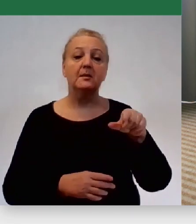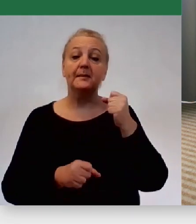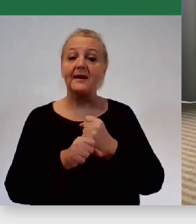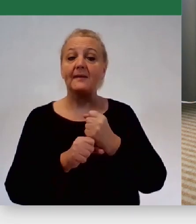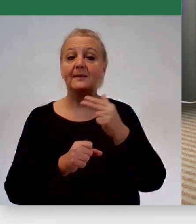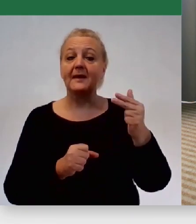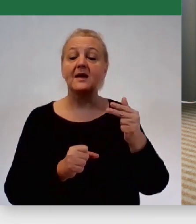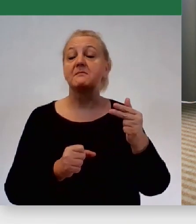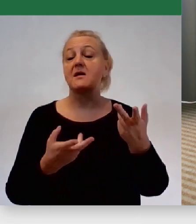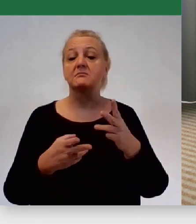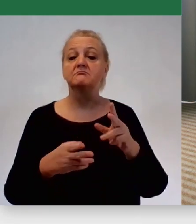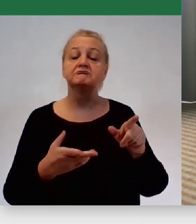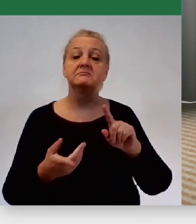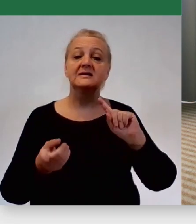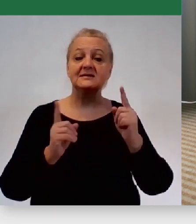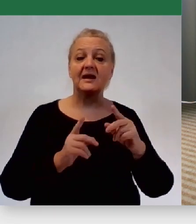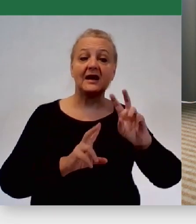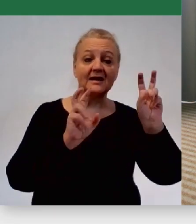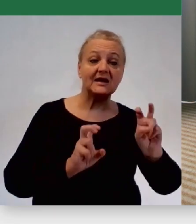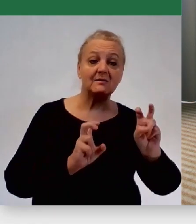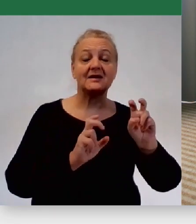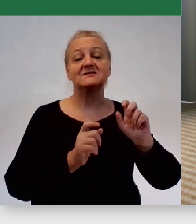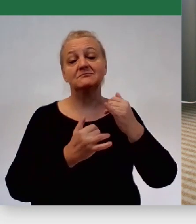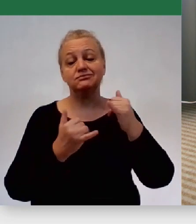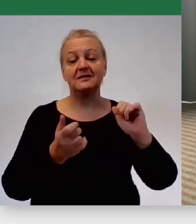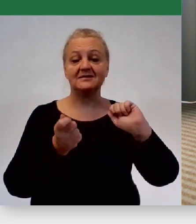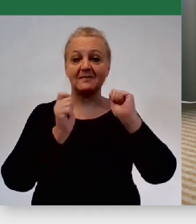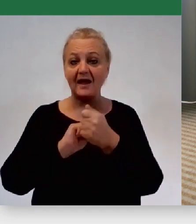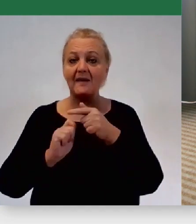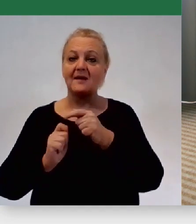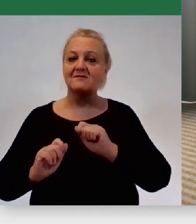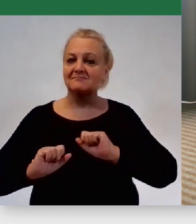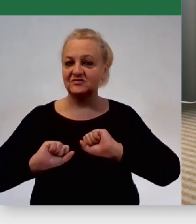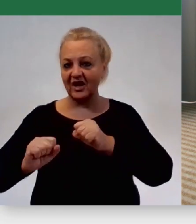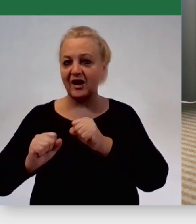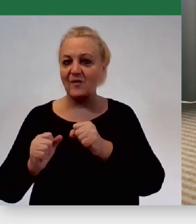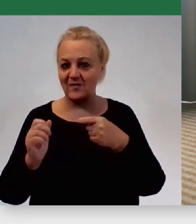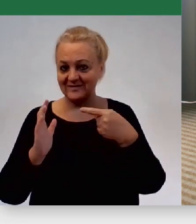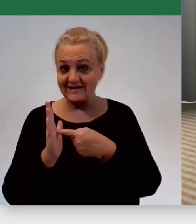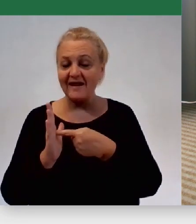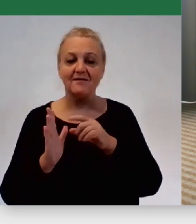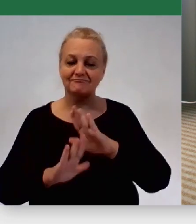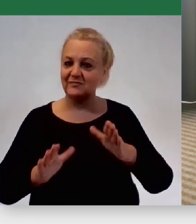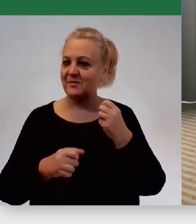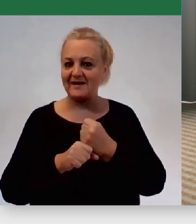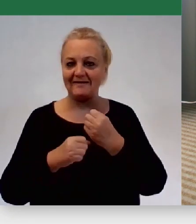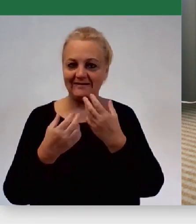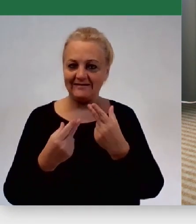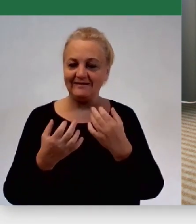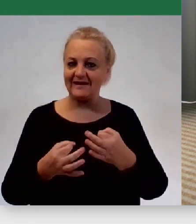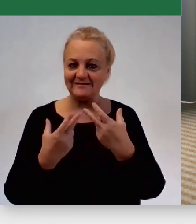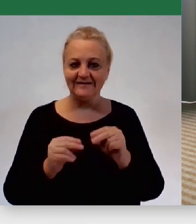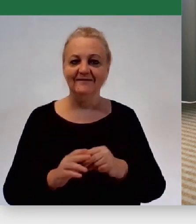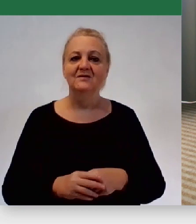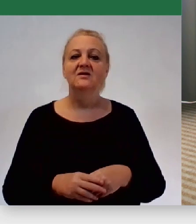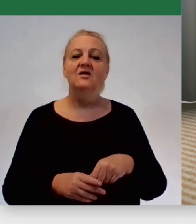przekładać, zamieniać kryzysy, wyzwania na impulsy takie do zmiany lokalnej rzeczywistości, włączania